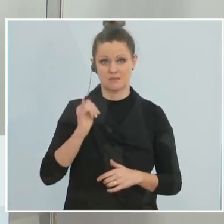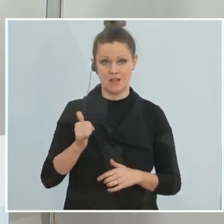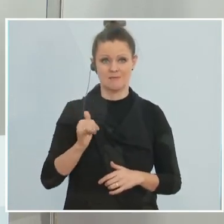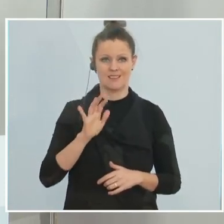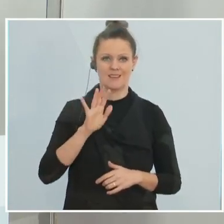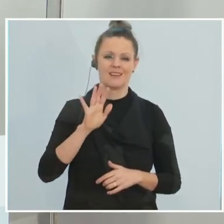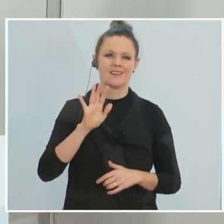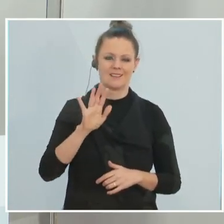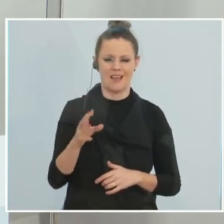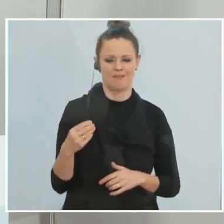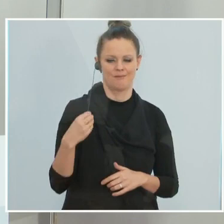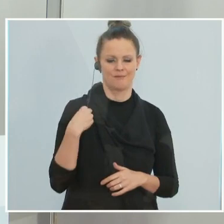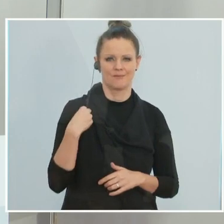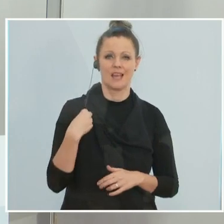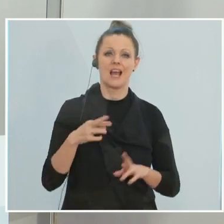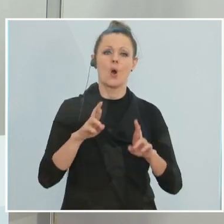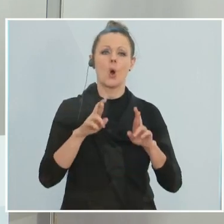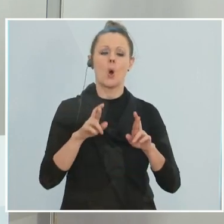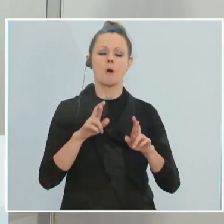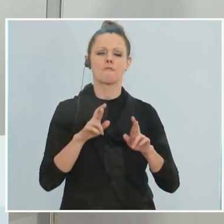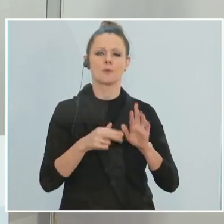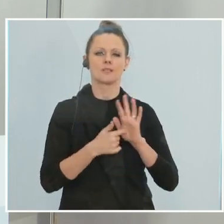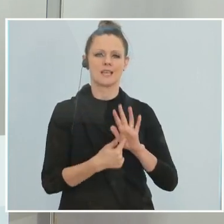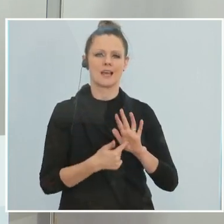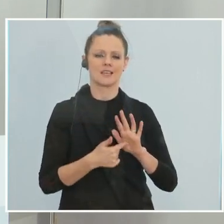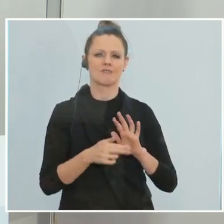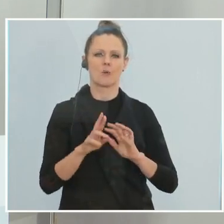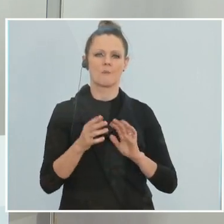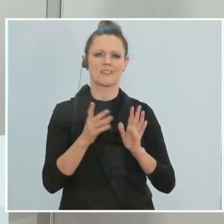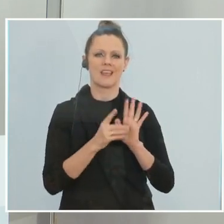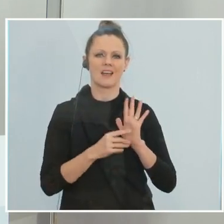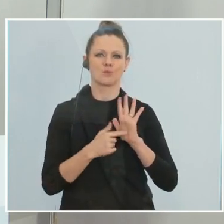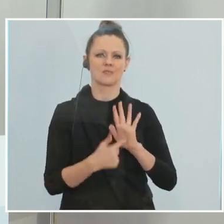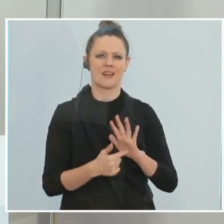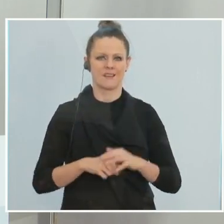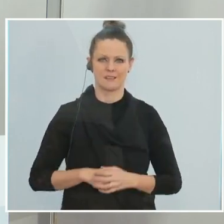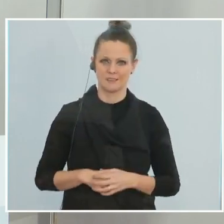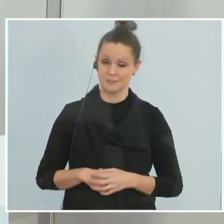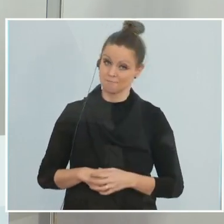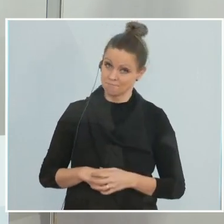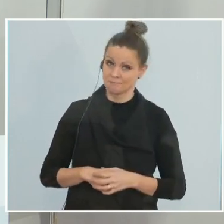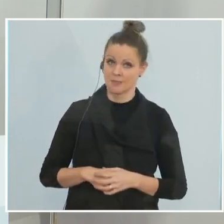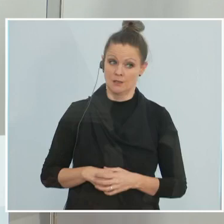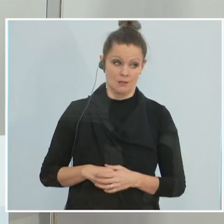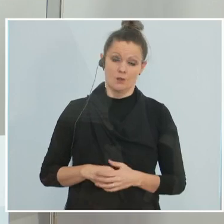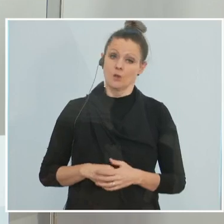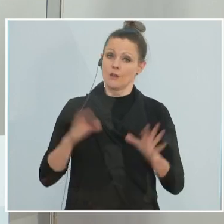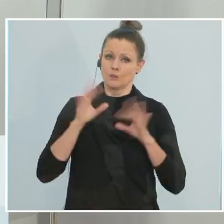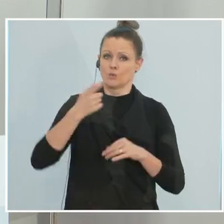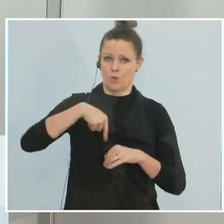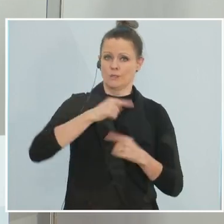was Ihre Anspielung ist mit, man schürt Hoffnungen durch ein Datum, aber ich versuche sozusagen einmal Ihnen unsere Situation